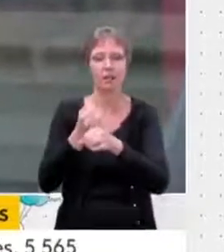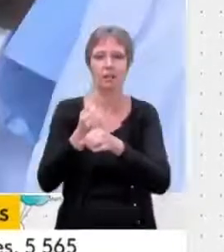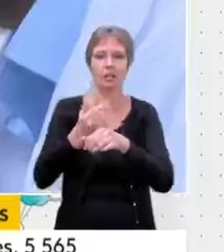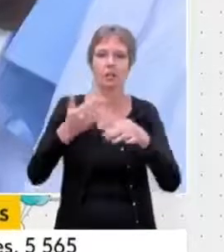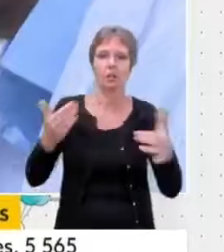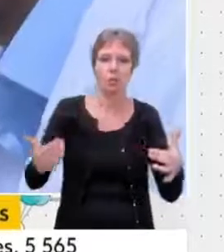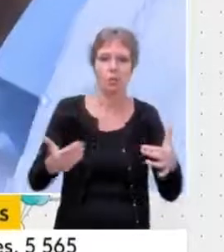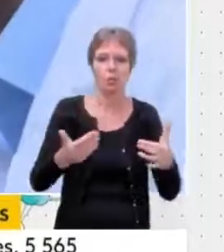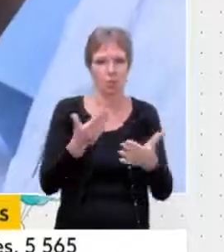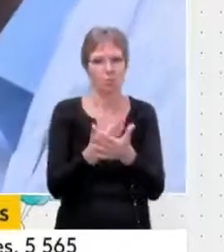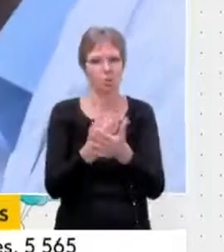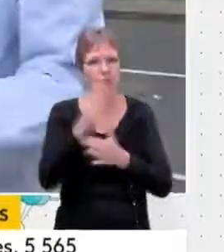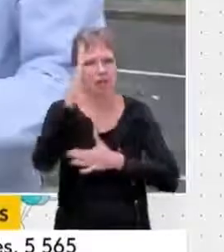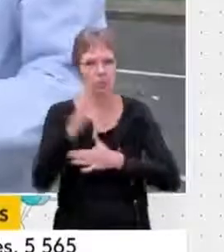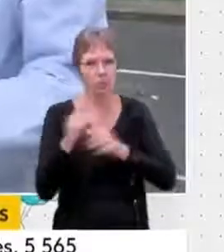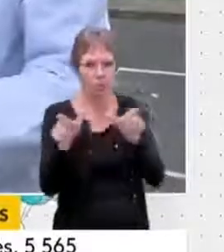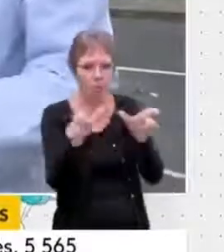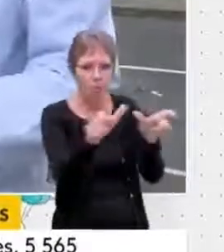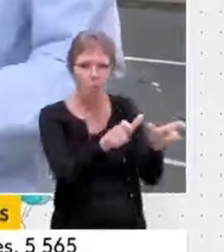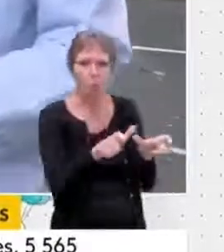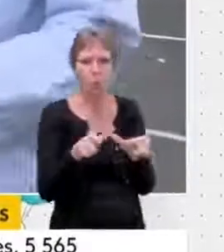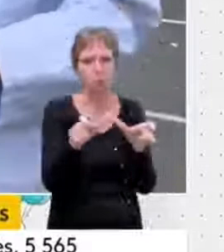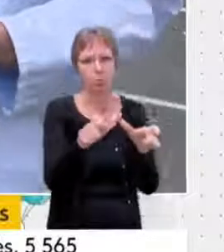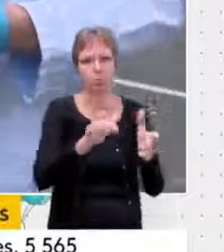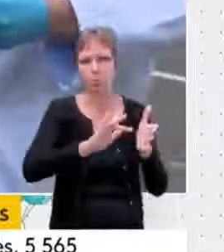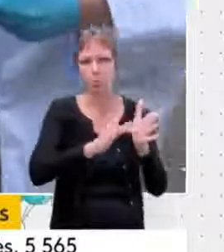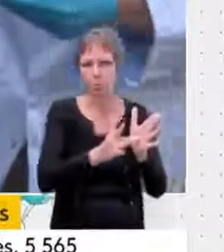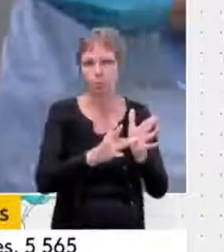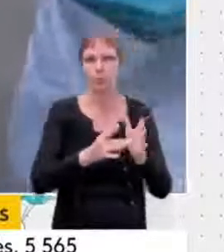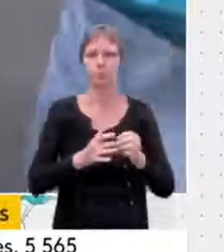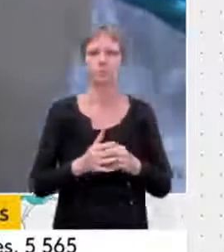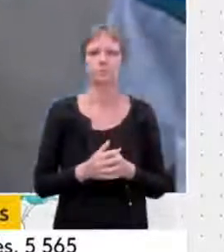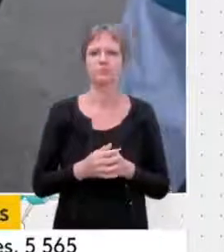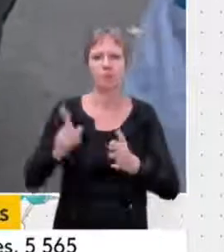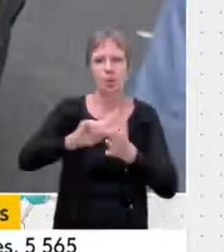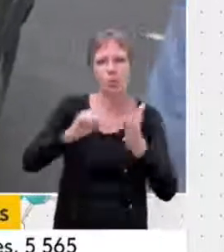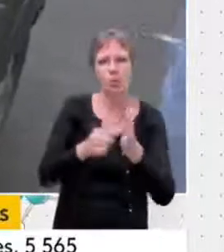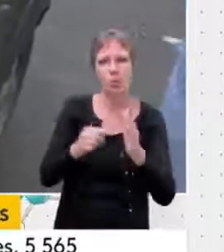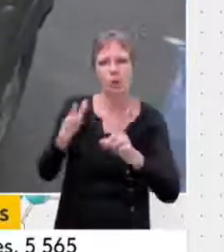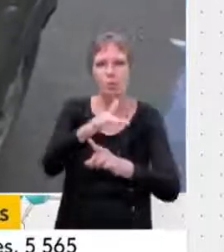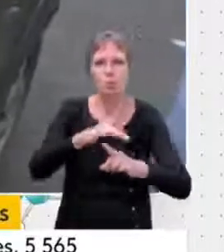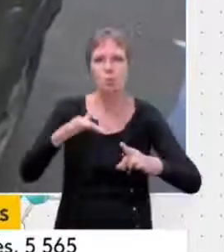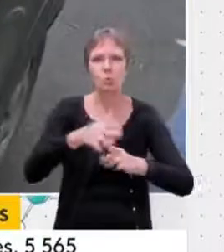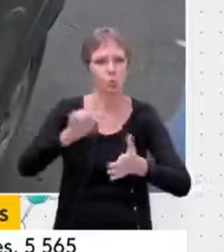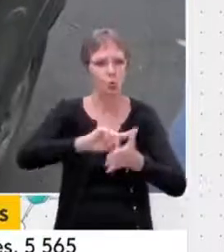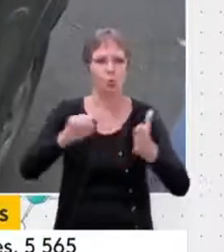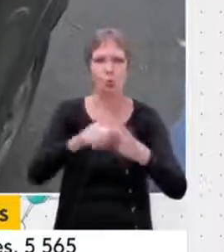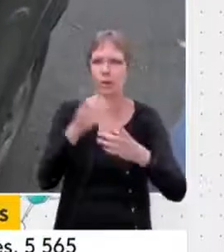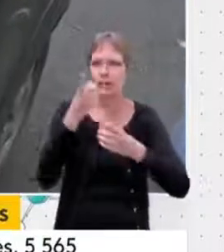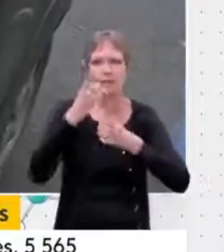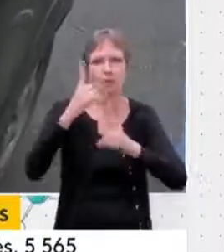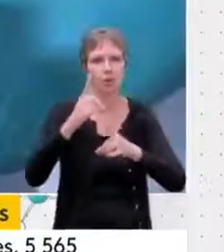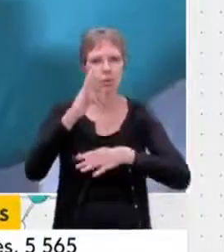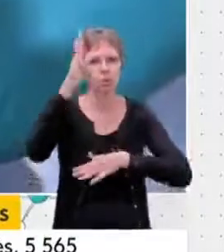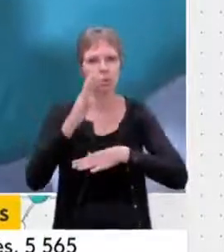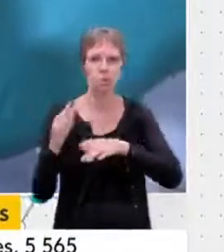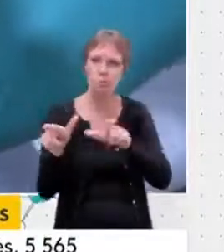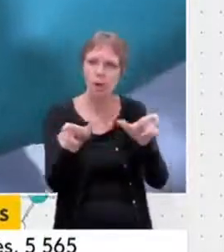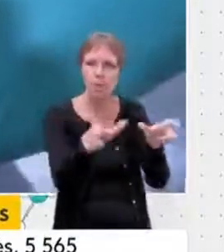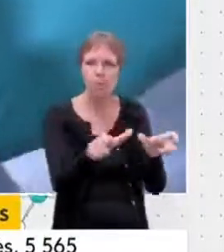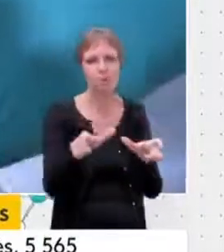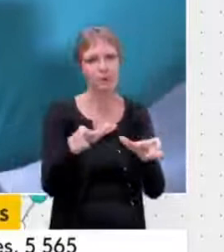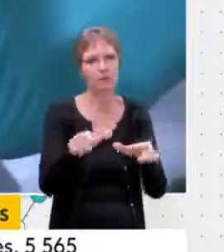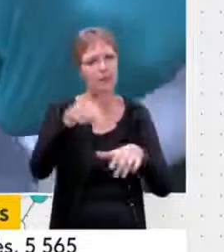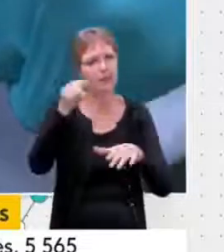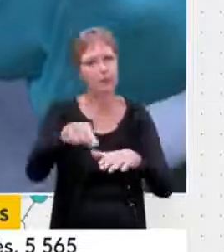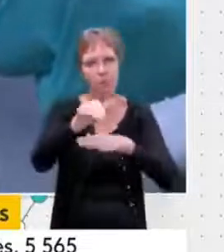choses qui nécessitent d'être contrôlées. Les droits sociaux, mais aussi les droits démocratifs doivent être garantis.